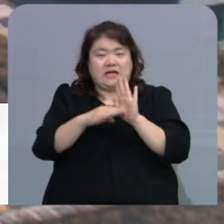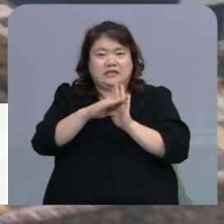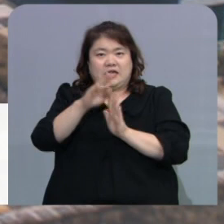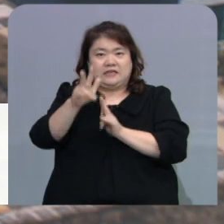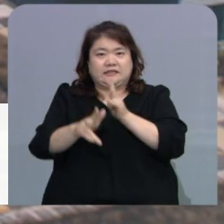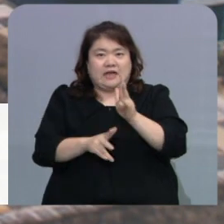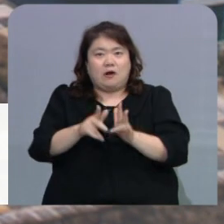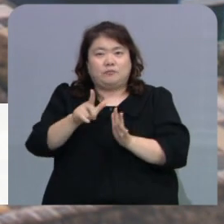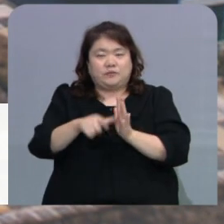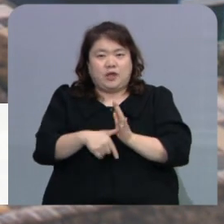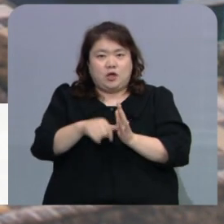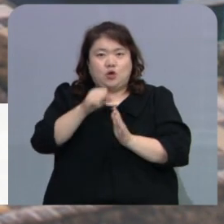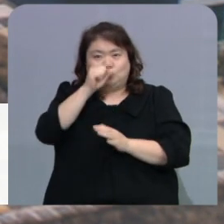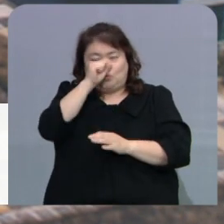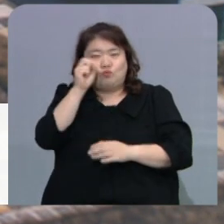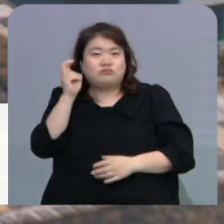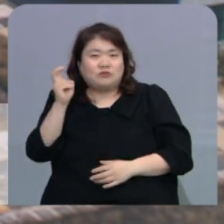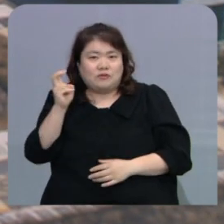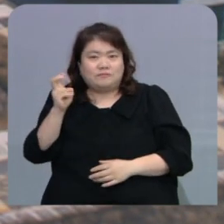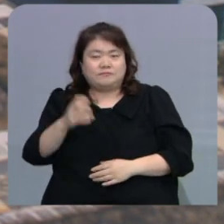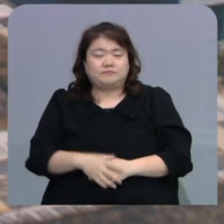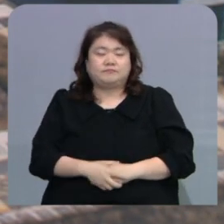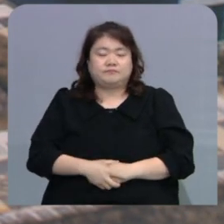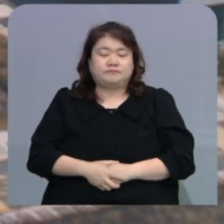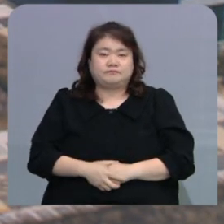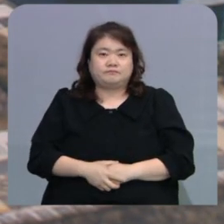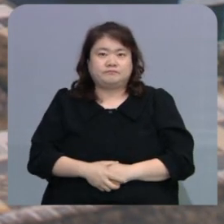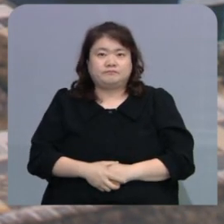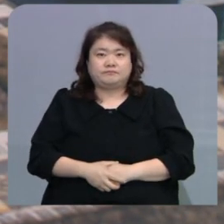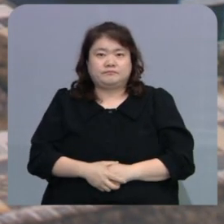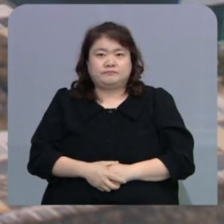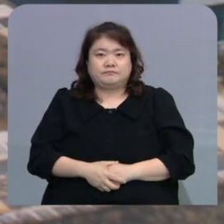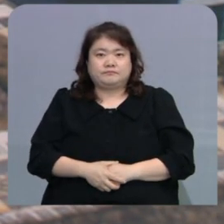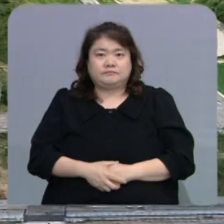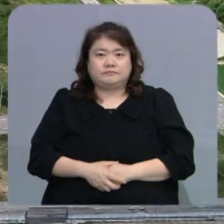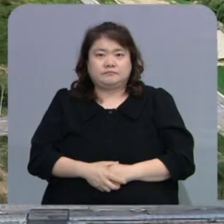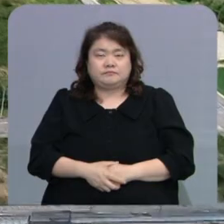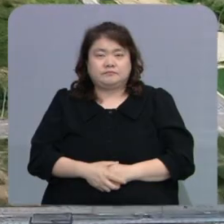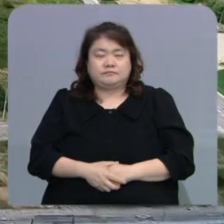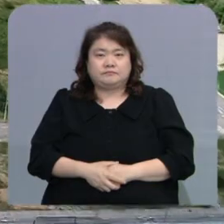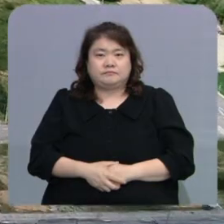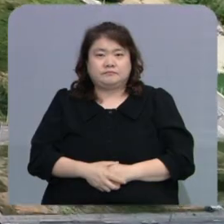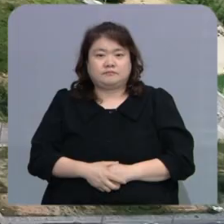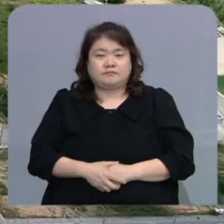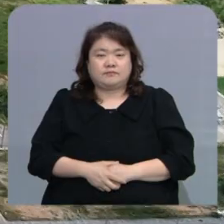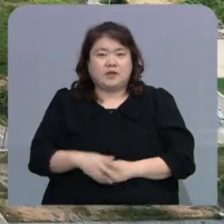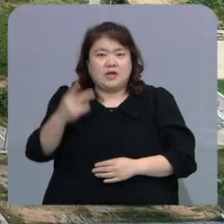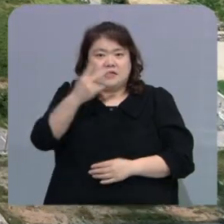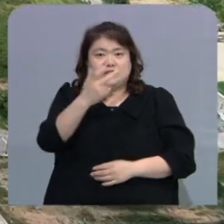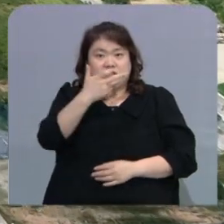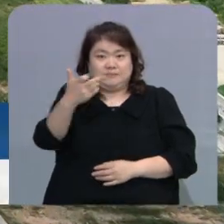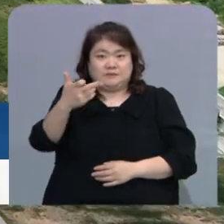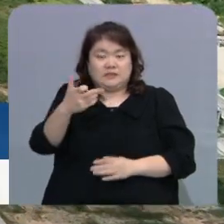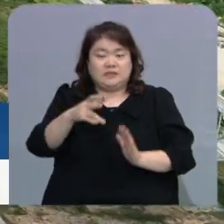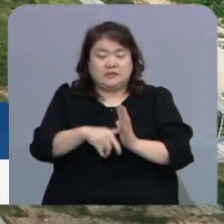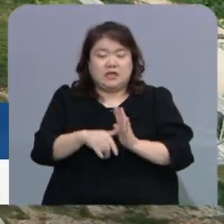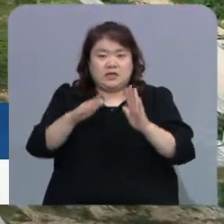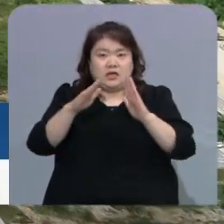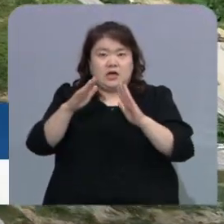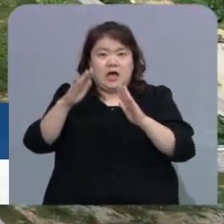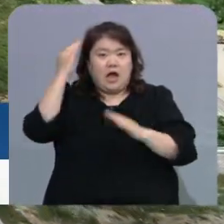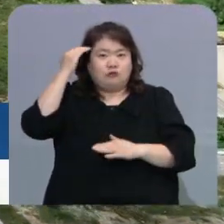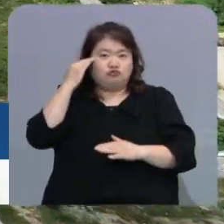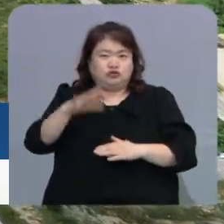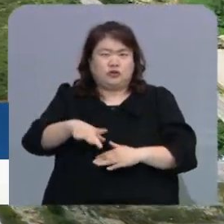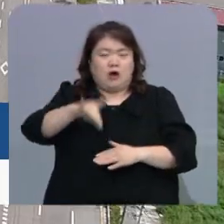호재로 작용할 전망입니다. 이수진 기자입니다. 지난 2017년 국내에 처음으로